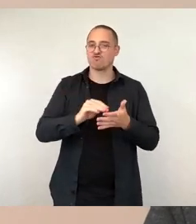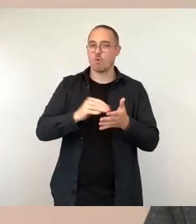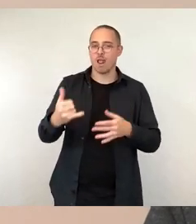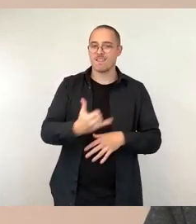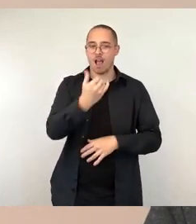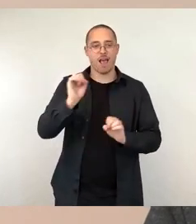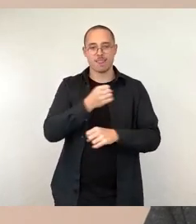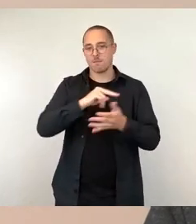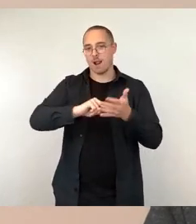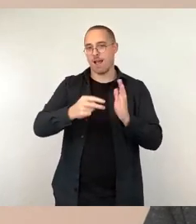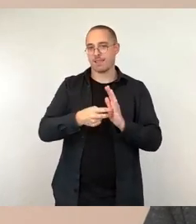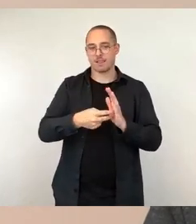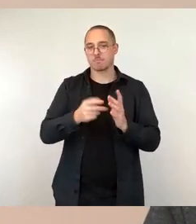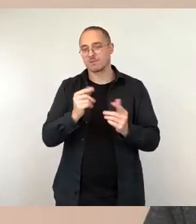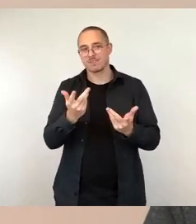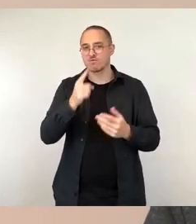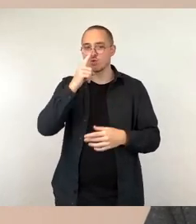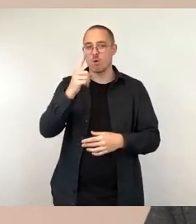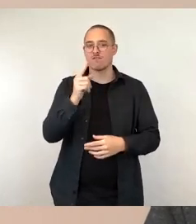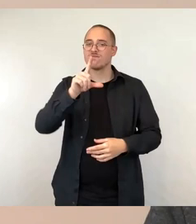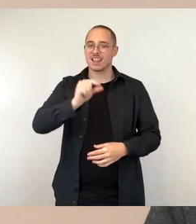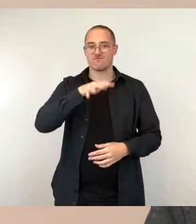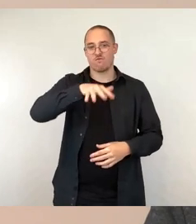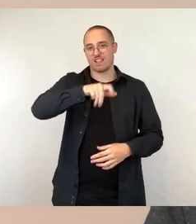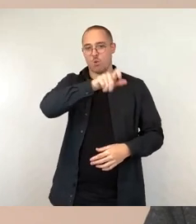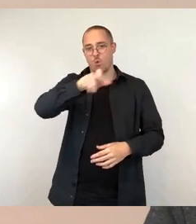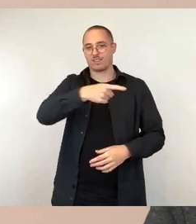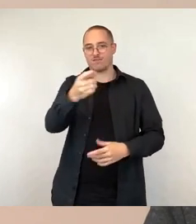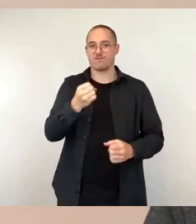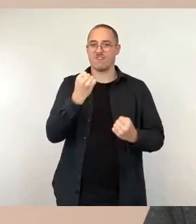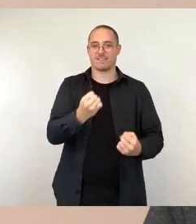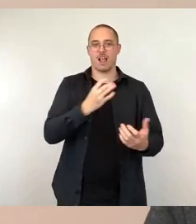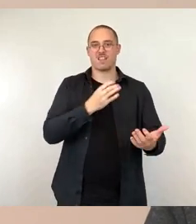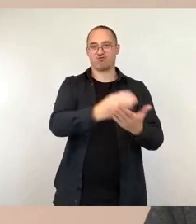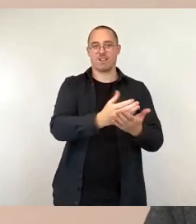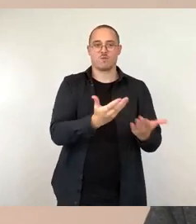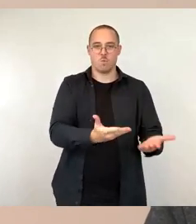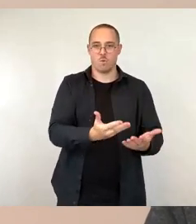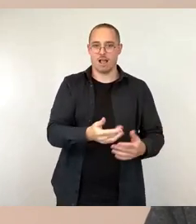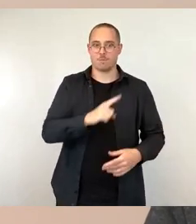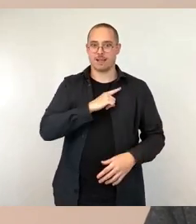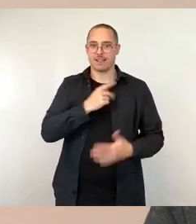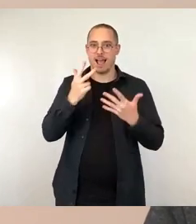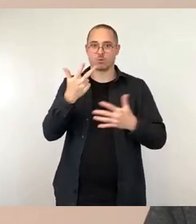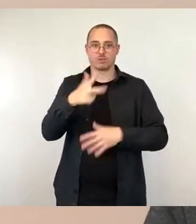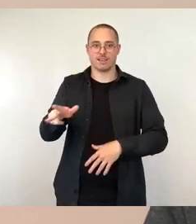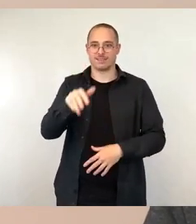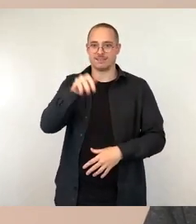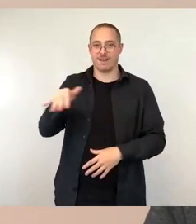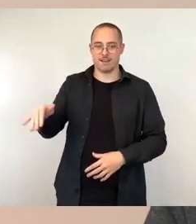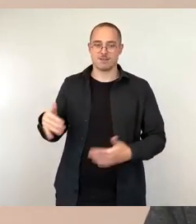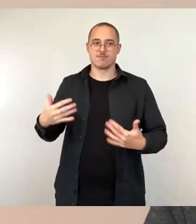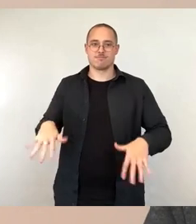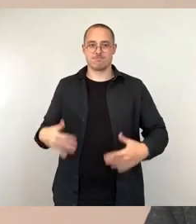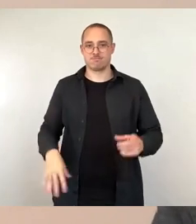wenigen Festangestellten planen kann. Wir diskutieren aktuell, wie man